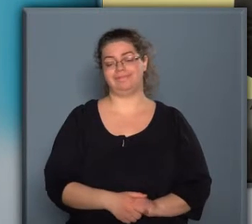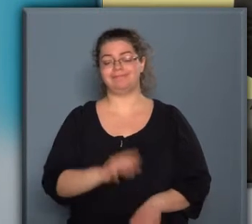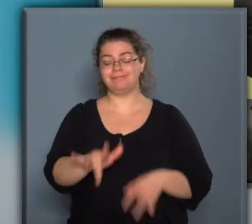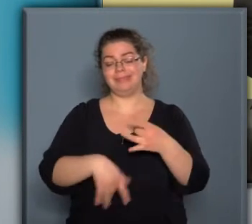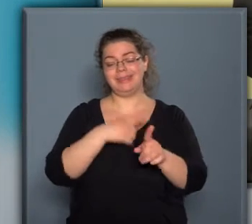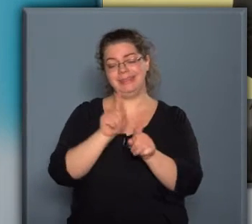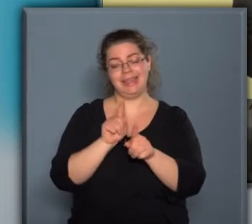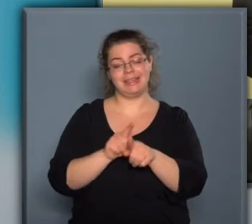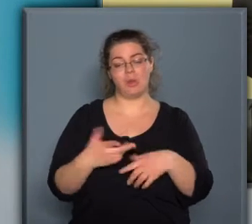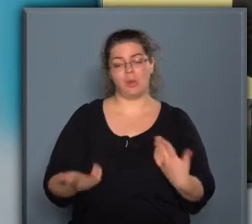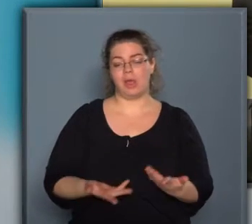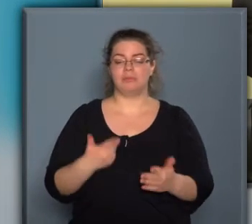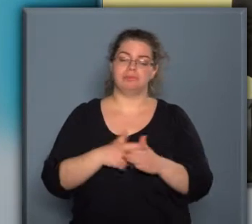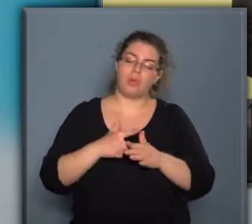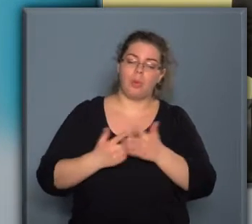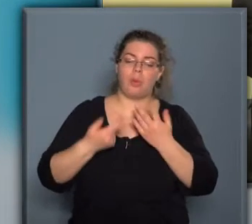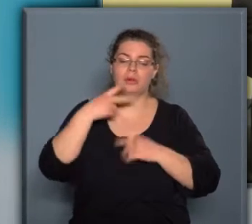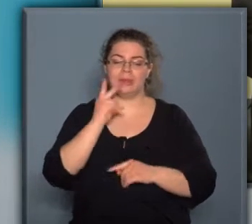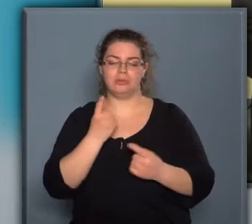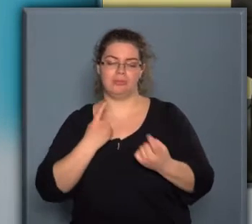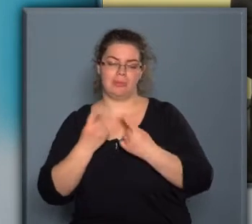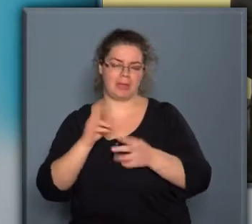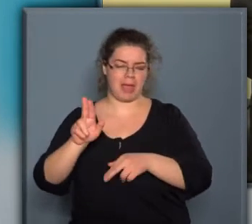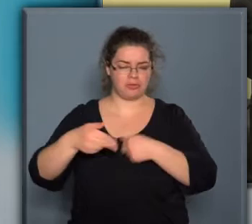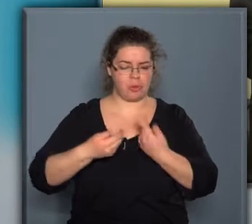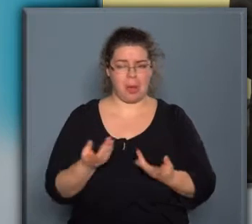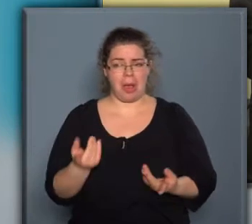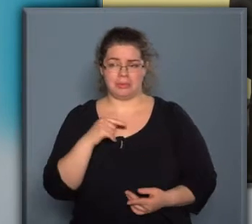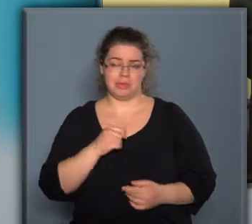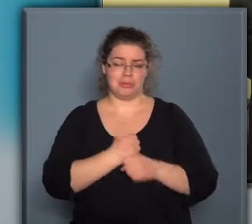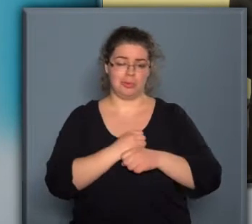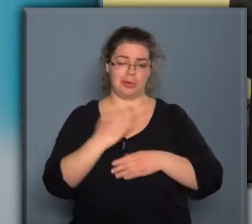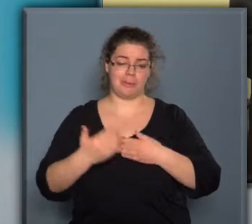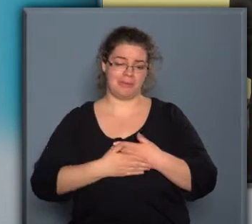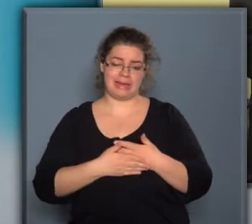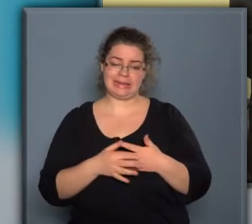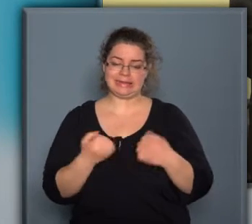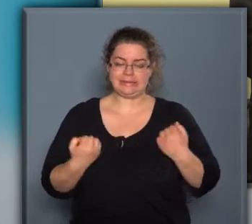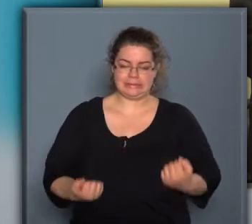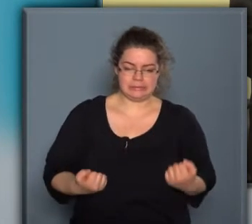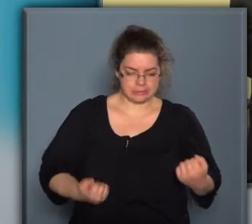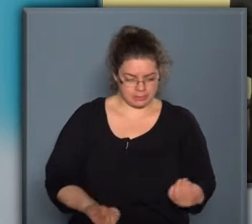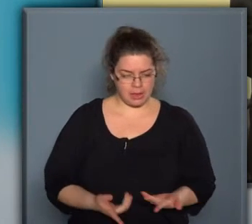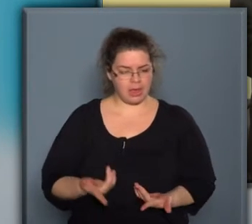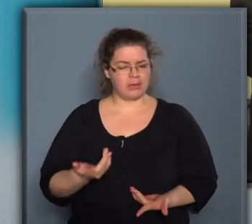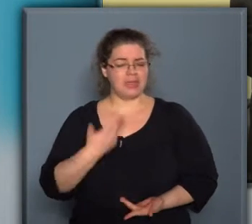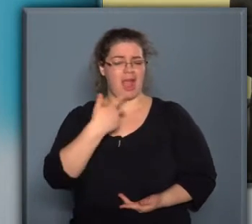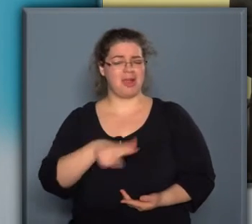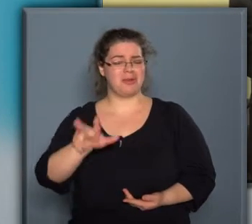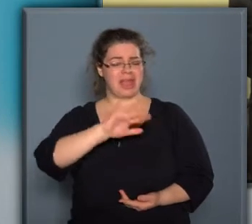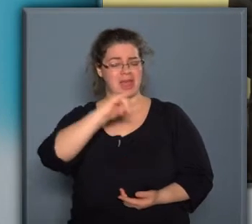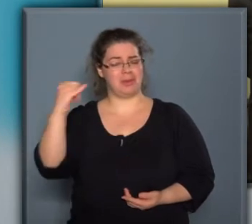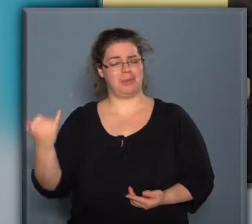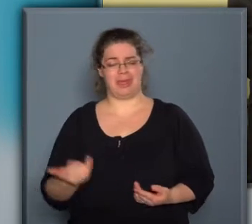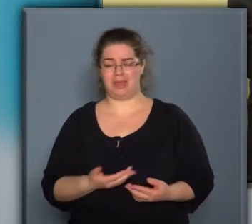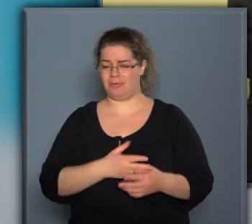Néhány olyan dolgot megismerhetünk egymásról, amiket egyébként a munka mellett nyilvánvalóan nagyon nehéz. Ugye 33 év